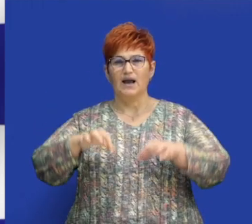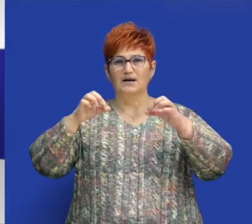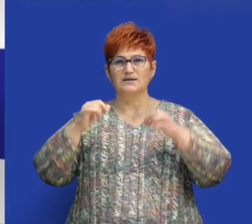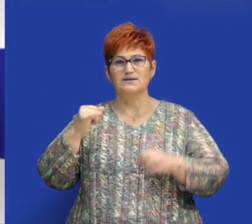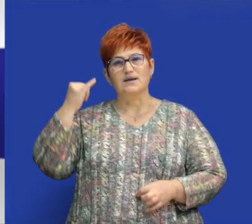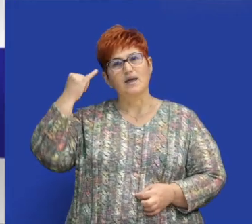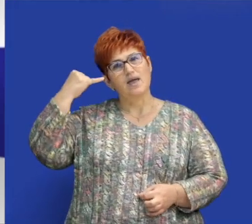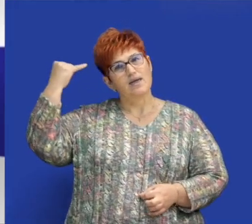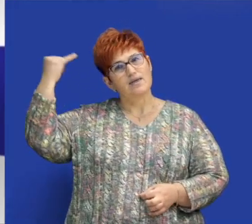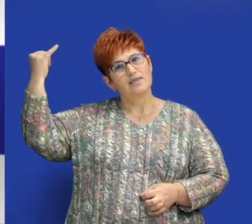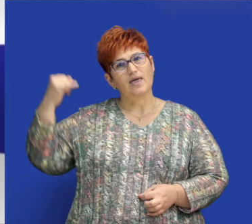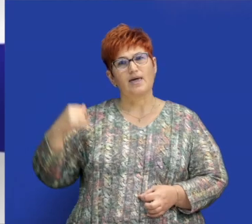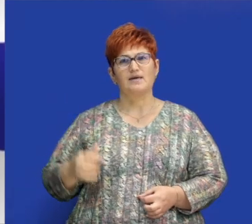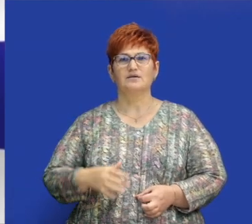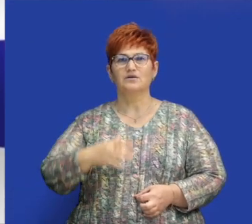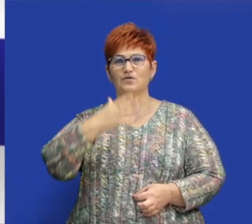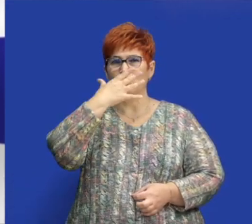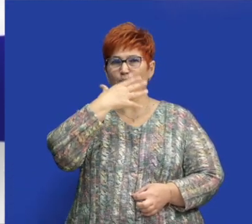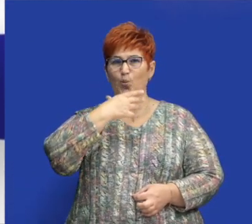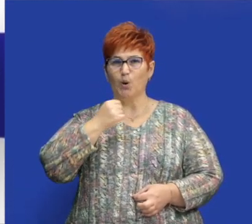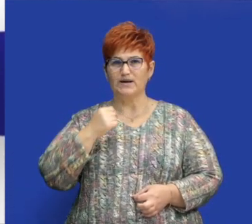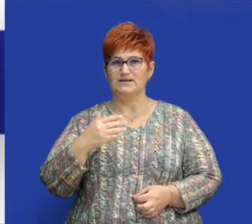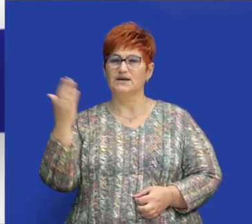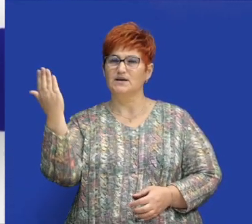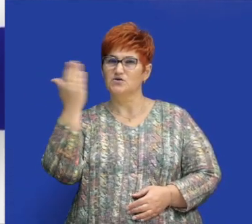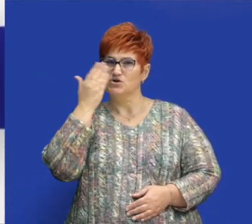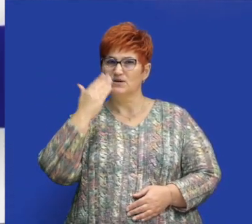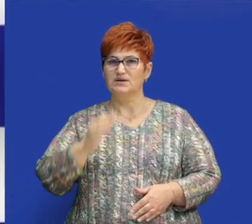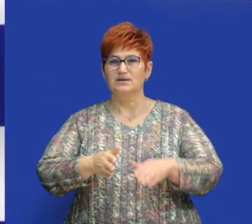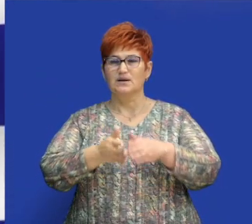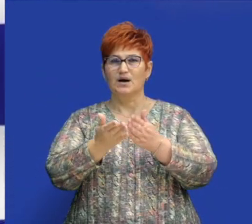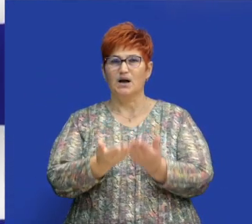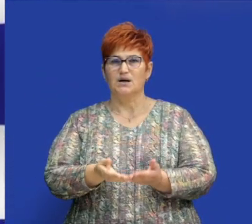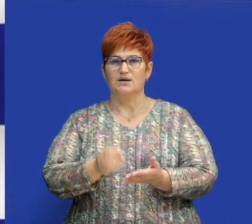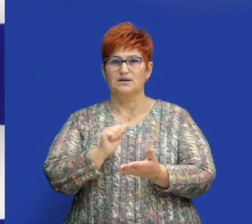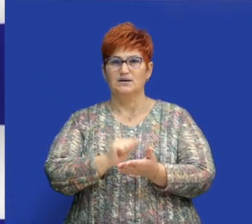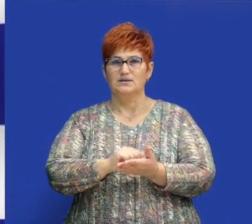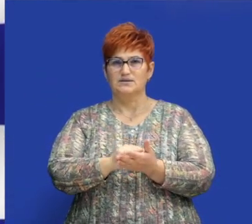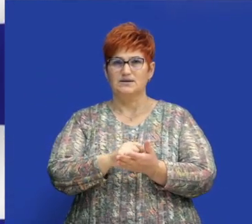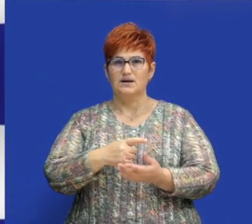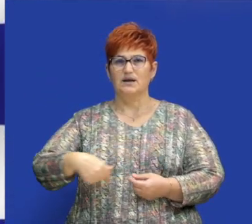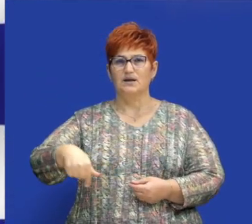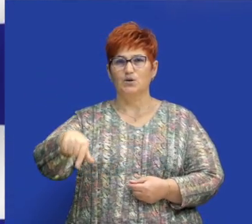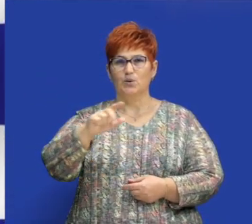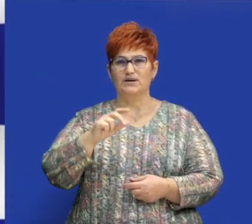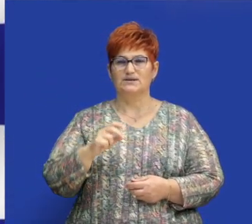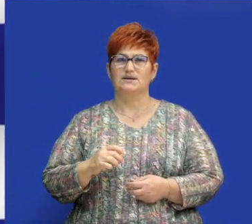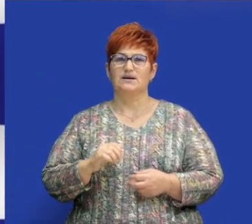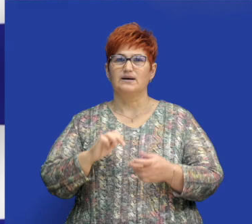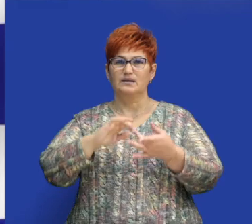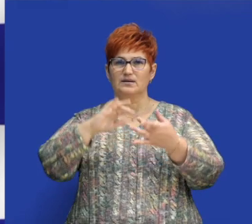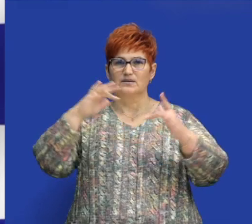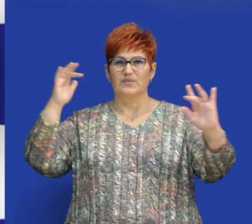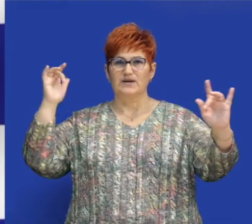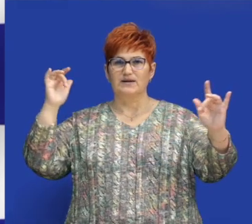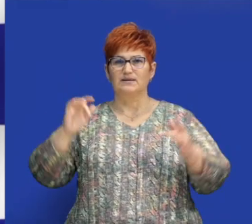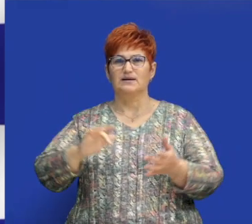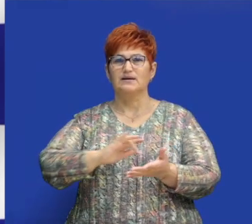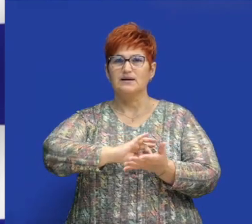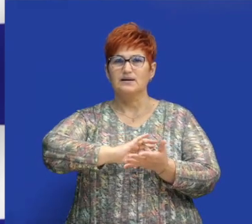nem szívesen mondanak nemet, de nem is szokás az olyan határozott elutasítás, mint nálunk. Erősen befolyásolja őket